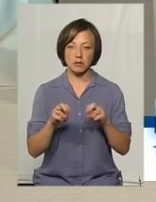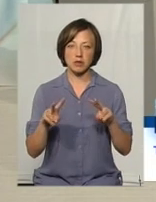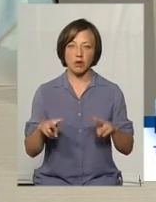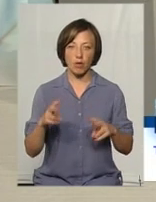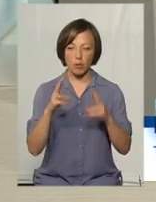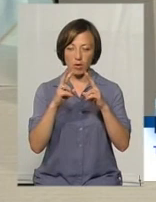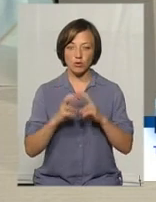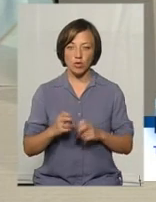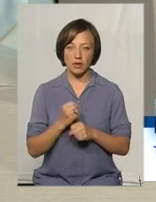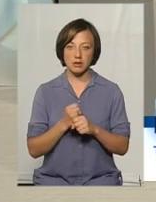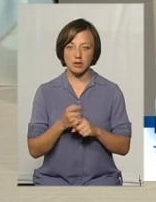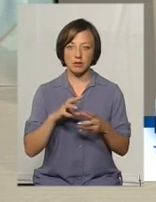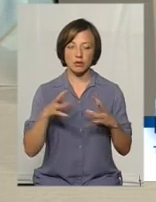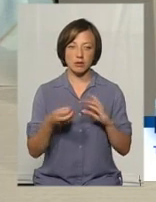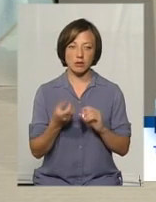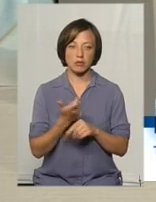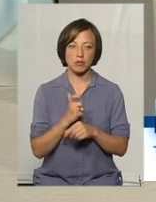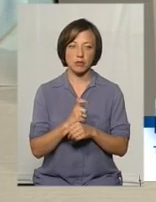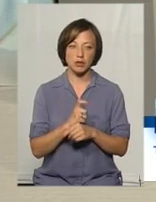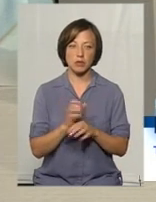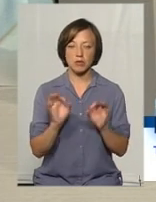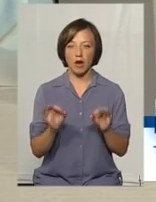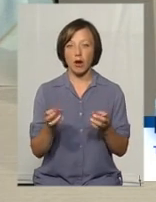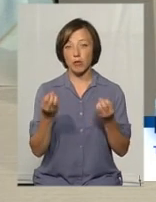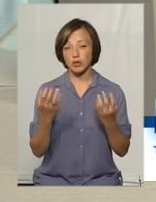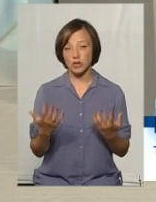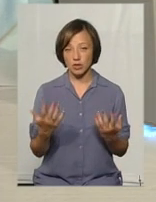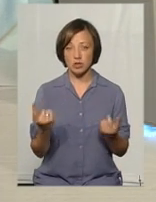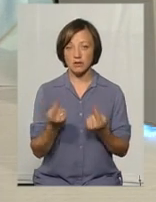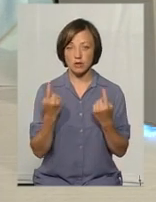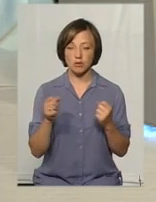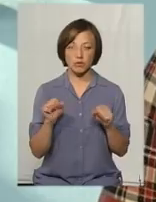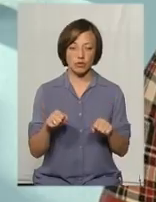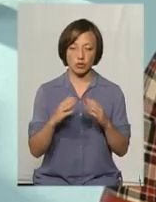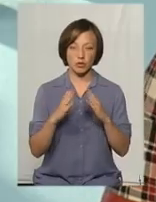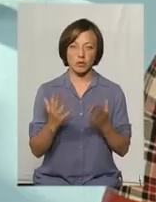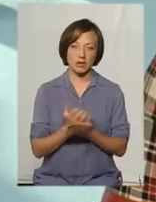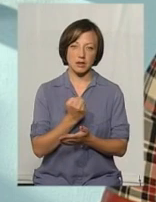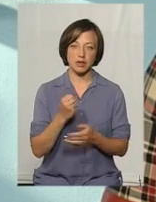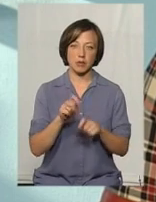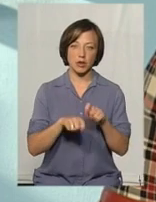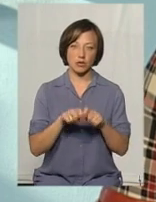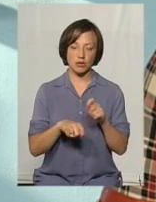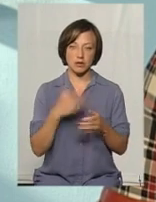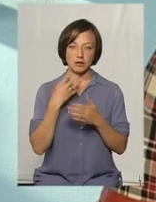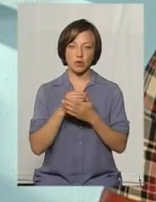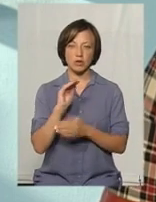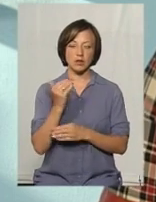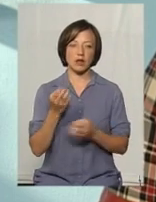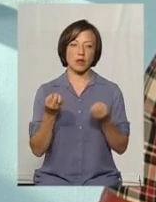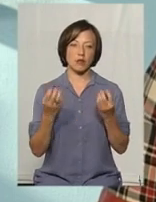опрацьовувати ці методики, це буде більше. А якісь прості, що, звичайно, кожен може знайти і протестувати. Це